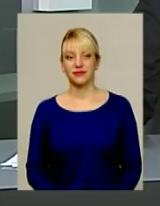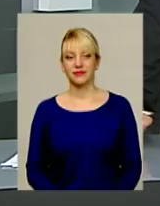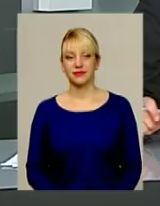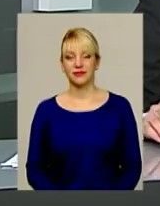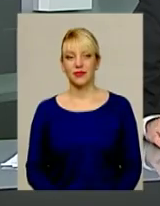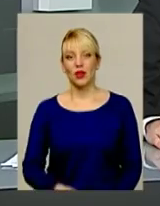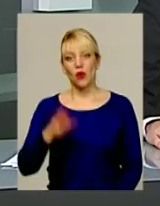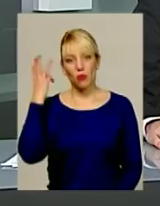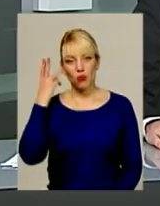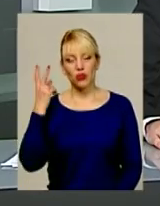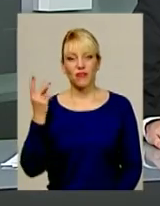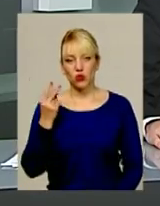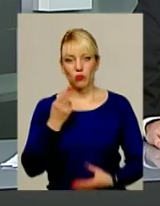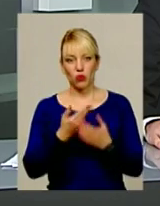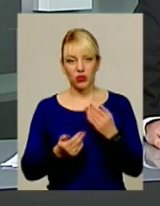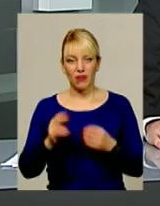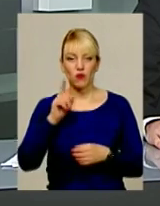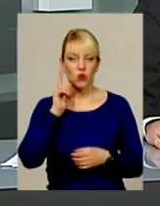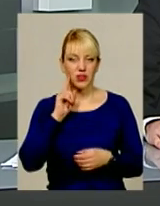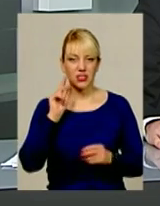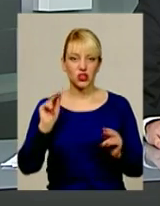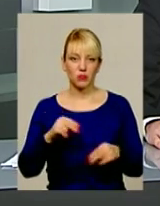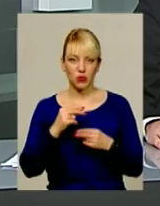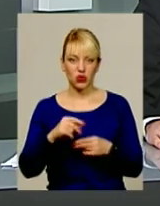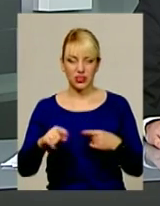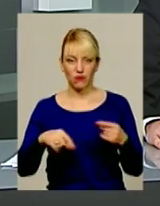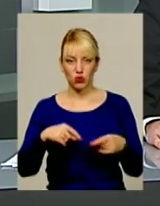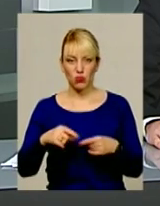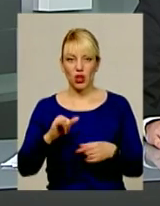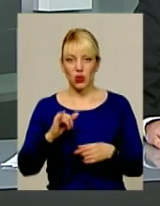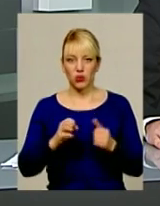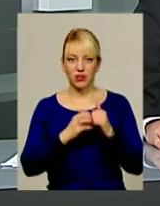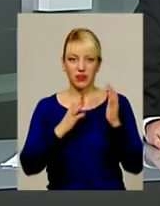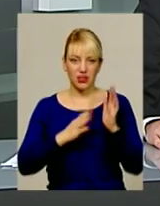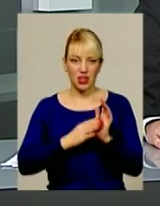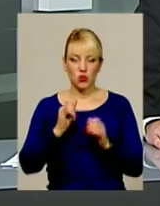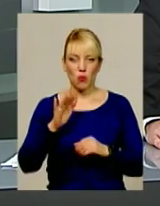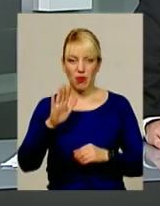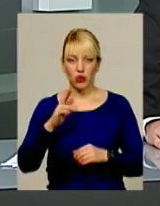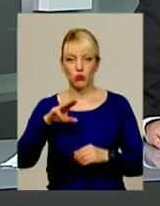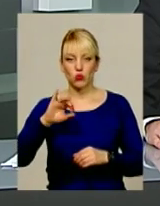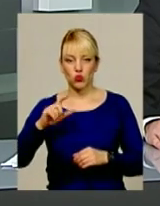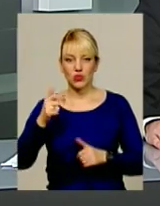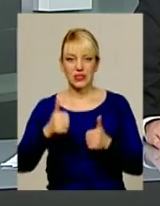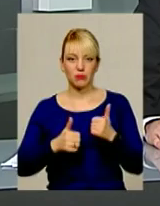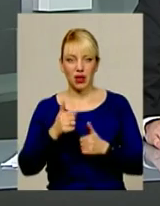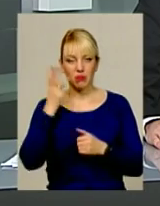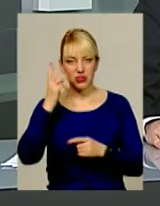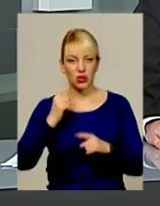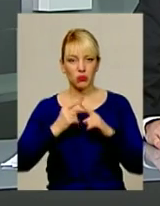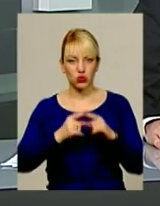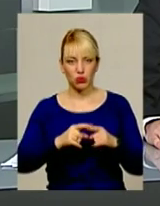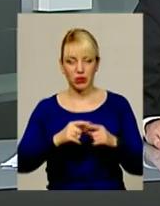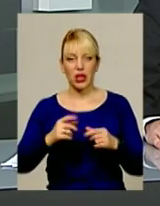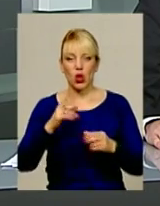Поділля вдруге програло в юнацькому чемпіонаті України з футболу Ю-19. У п'ятому турі змагань хмельничани поступилися